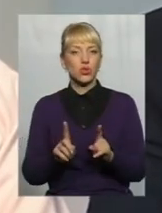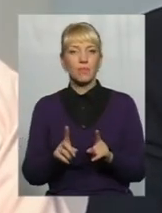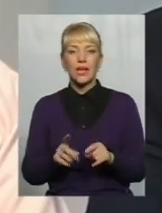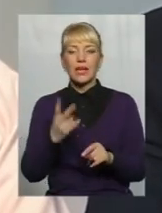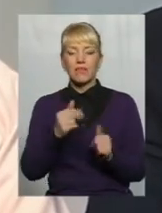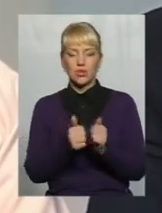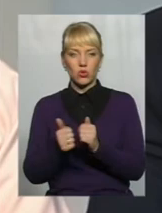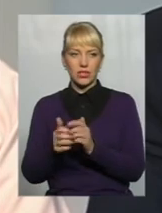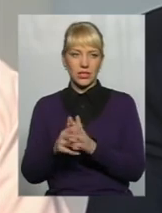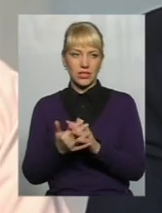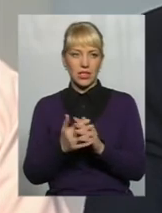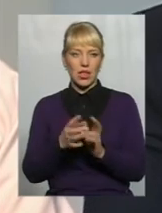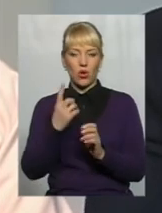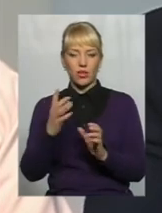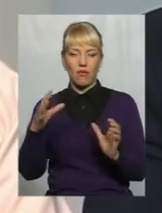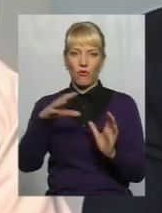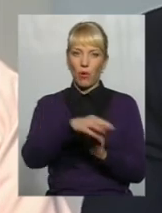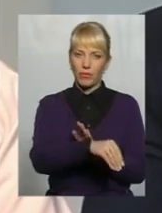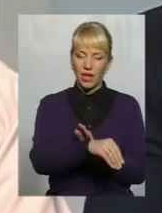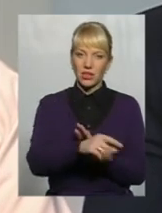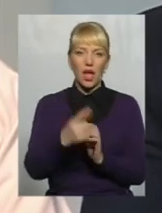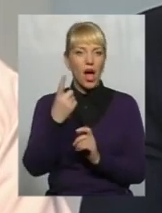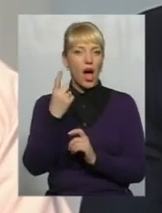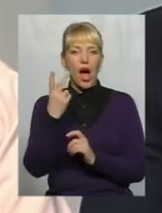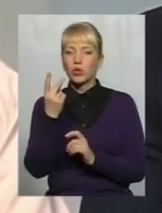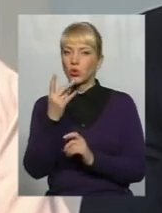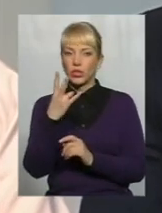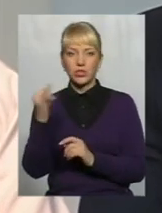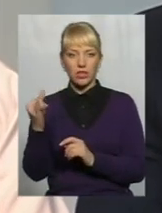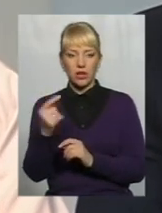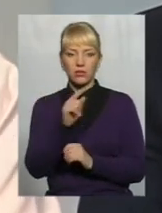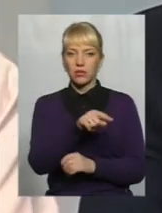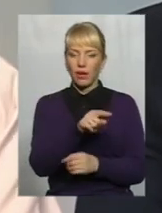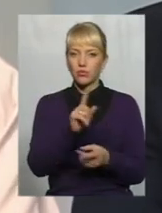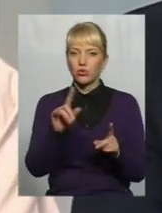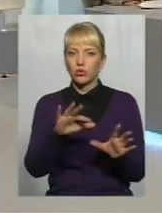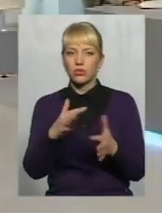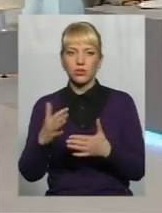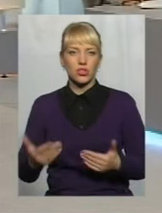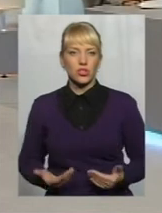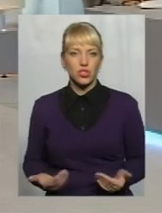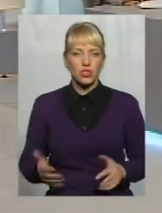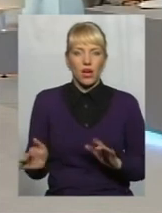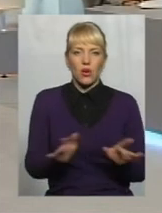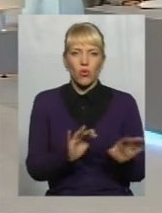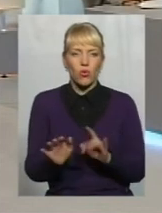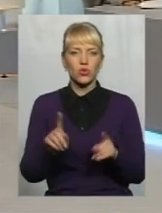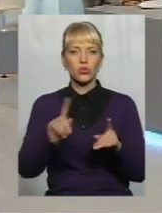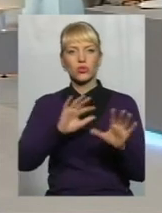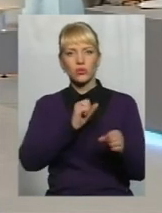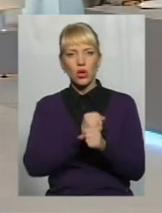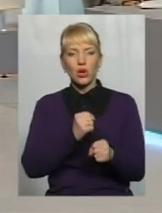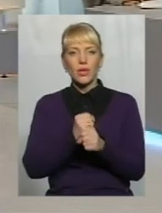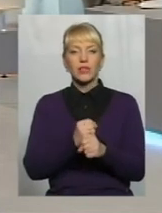сусідні села, одне в об'єднанній громаді, друге ні, і в одному щось починає, якийсь життя, якийсь рух починає щось зробитися,